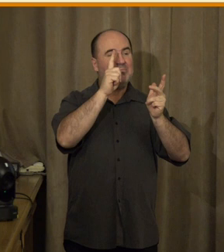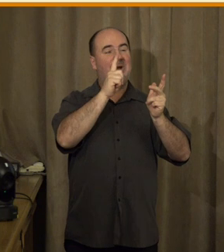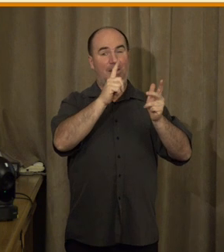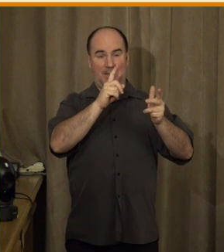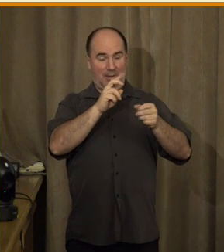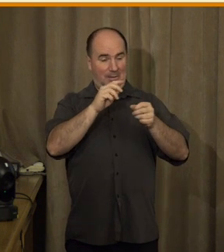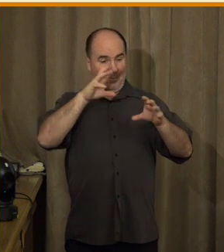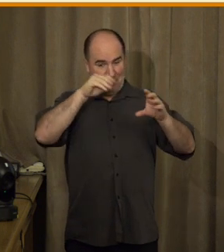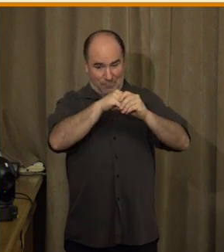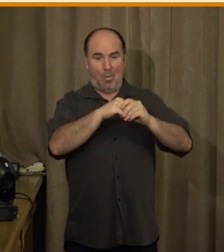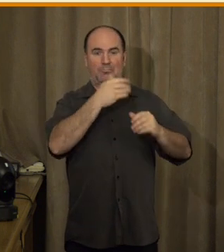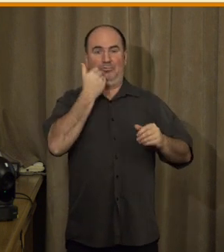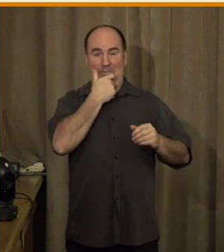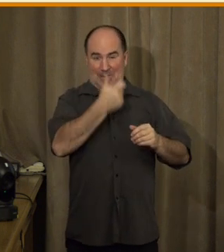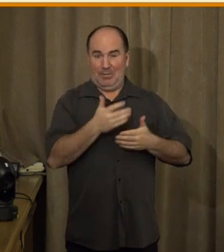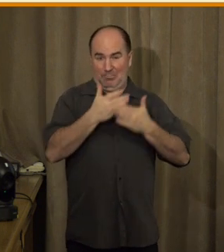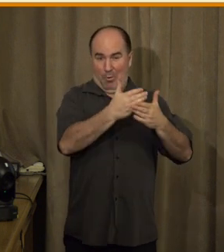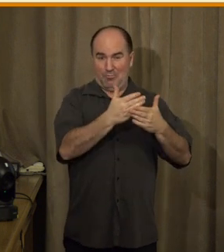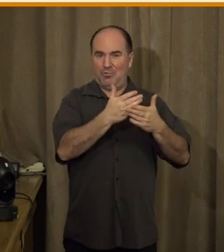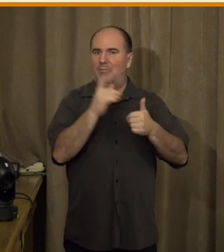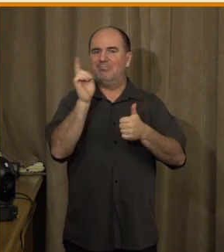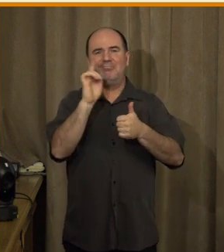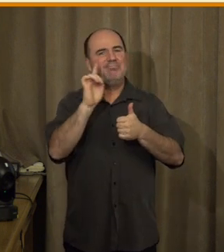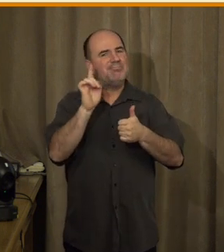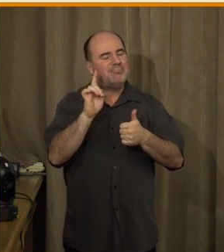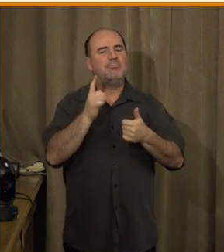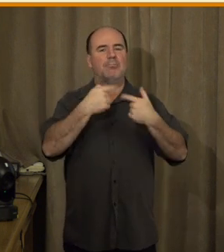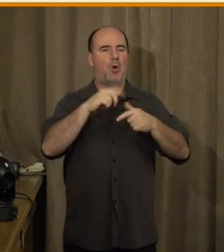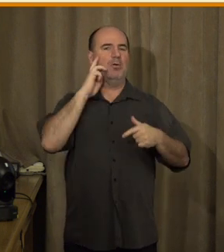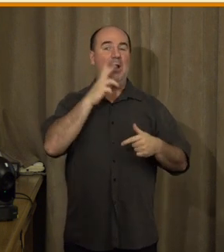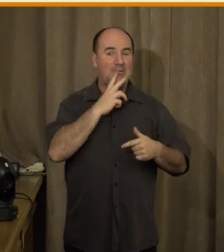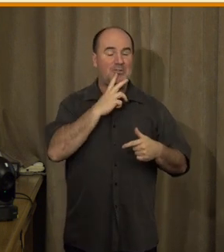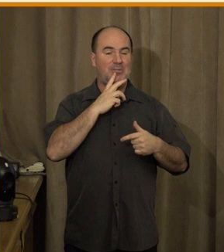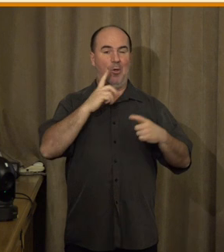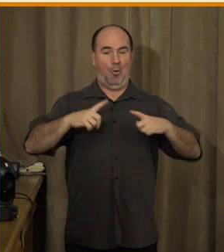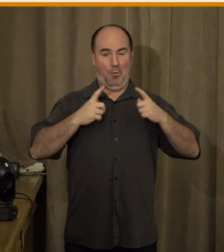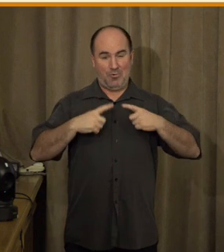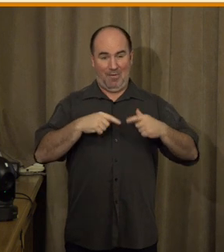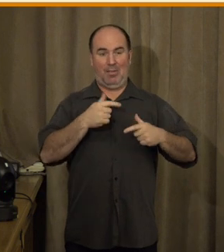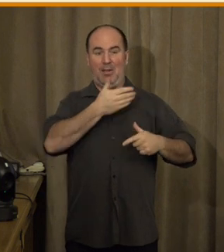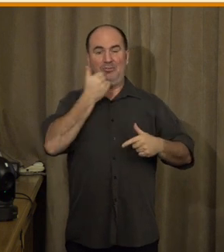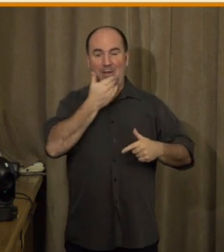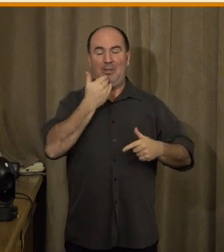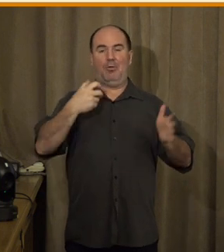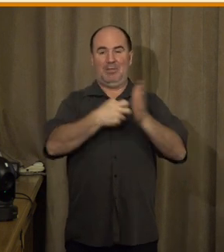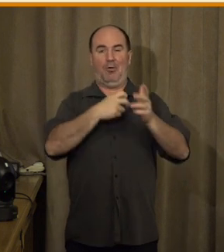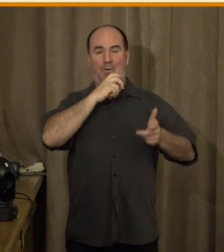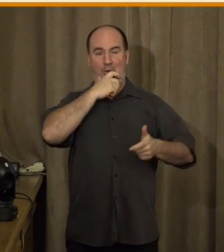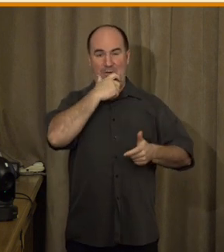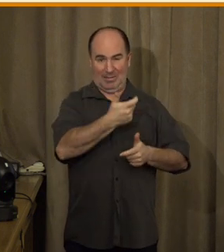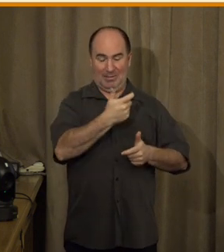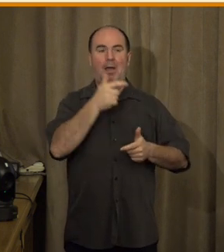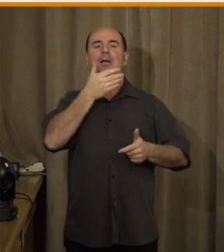digitalizaci, že pro neslyšící uživatele českého znakového jazyka je čeština cizí jazyk. Jazyk, který se